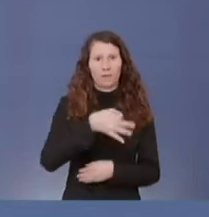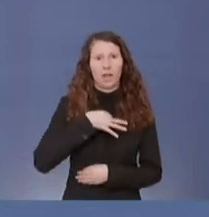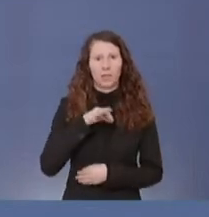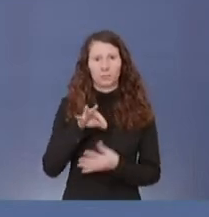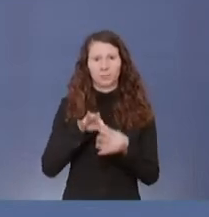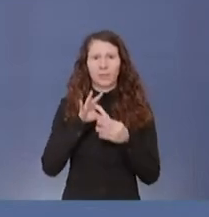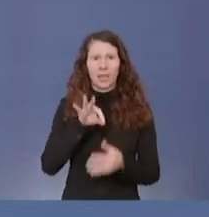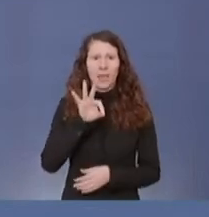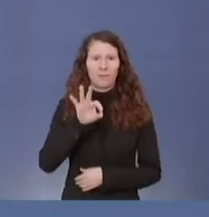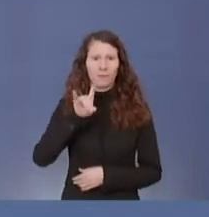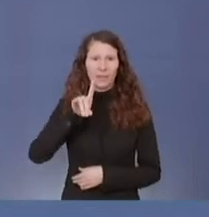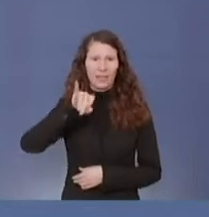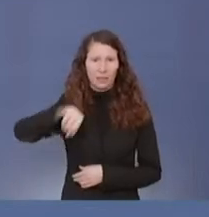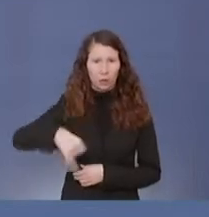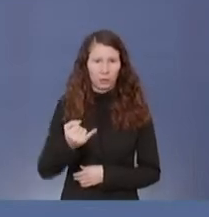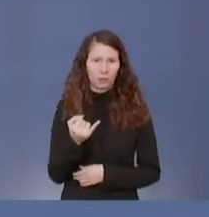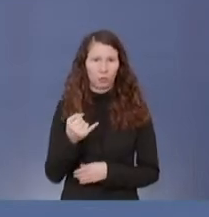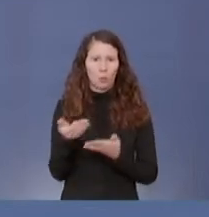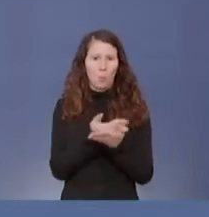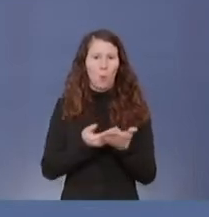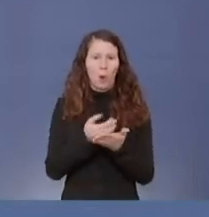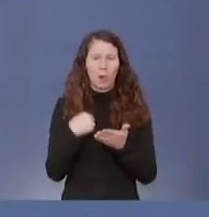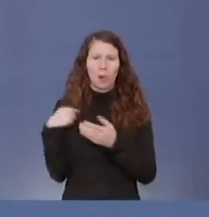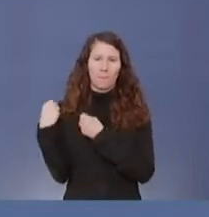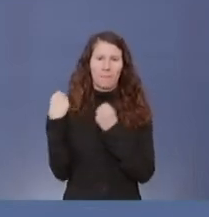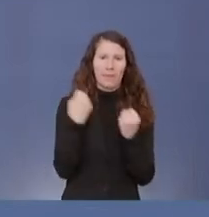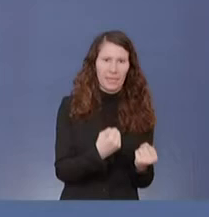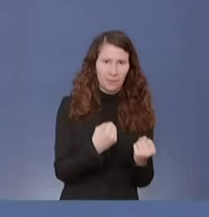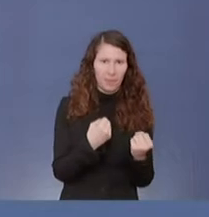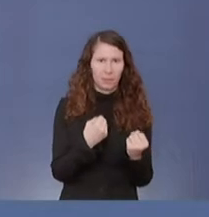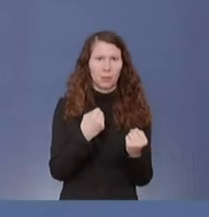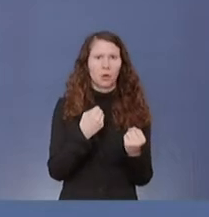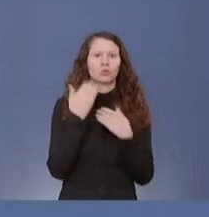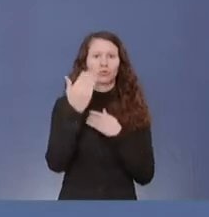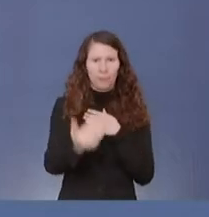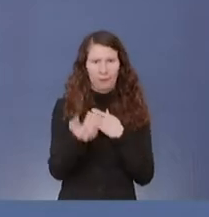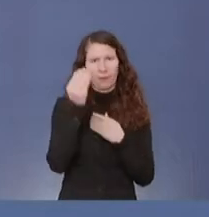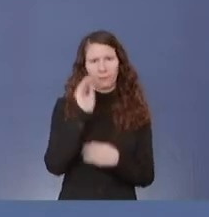-Symbol mit und würde es gern im Anschluss hier nachreichen. Danke.